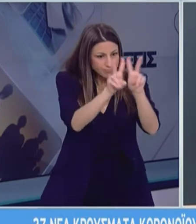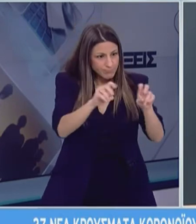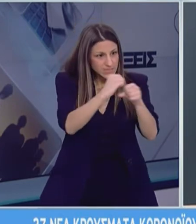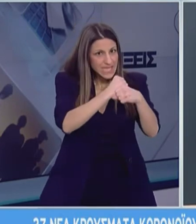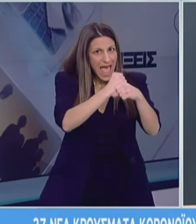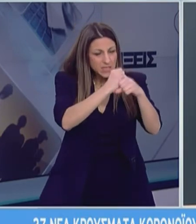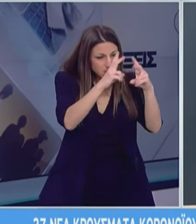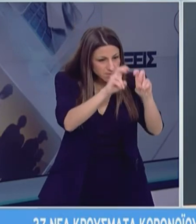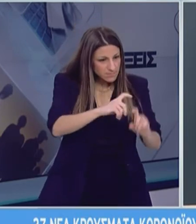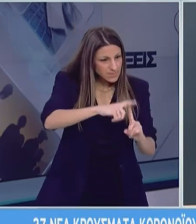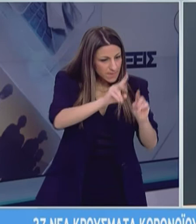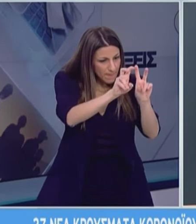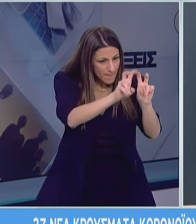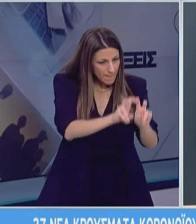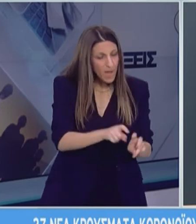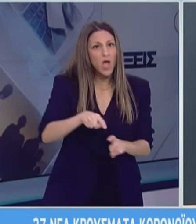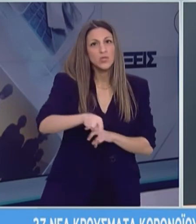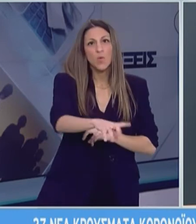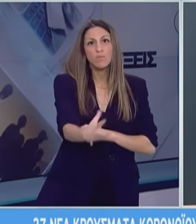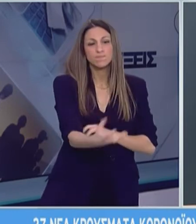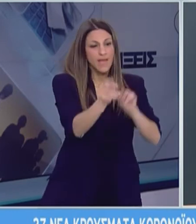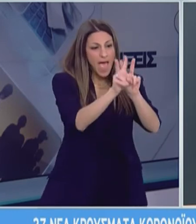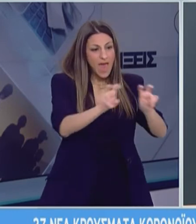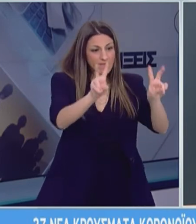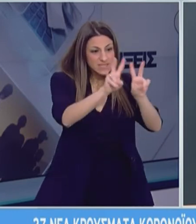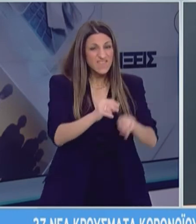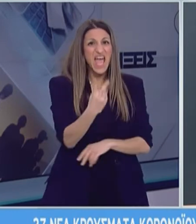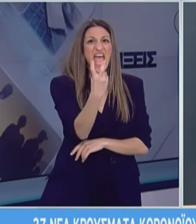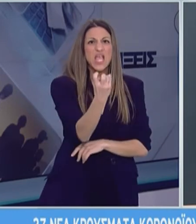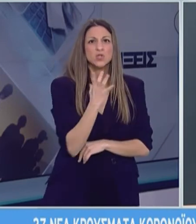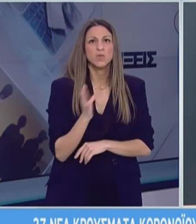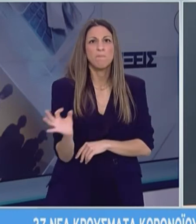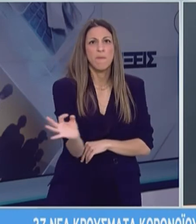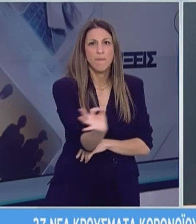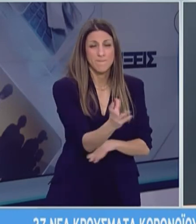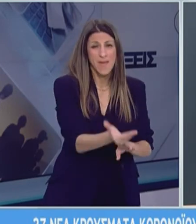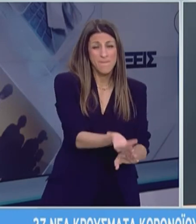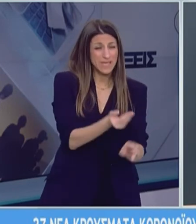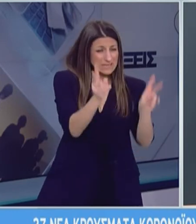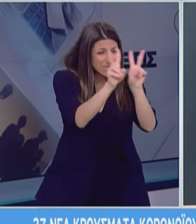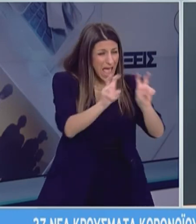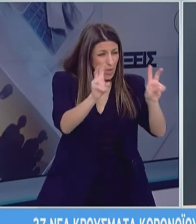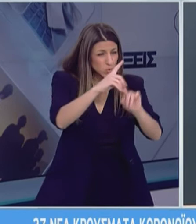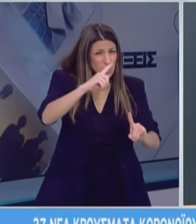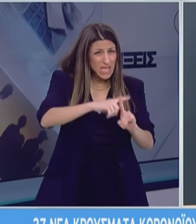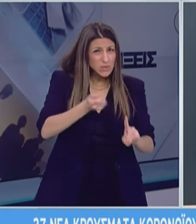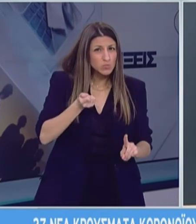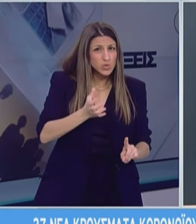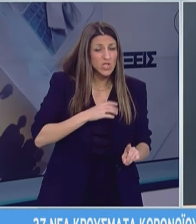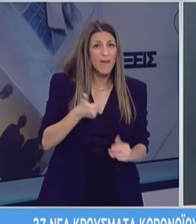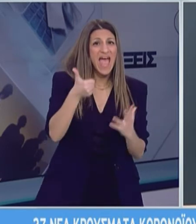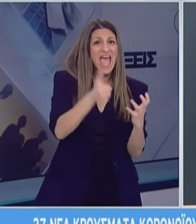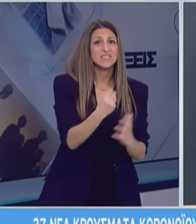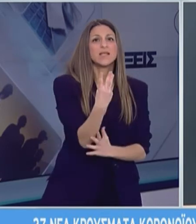η οποία νοσηλεύεται μετά τον τοκετό της στη νοσοκομή των Αθηνών. Κατά την εχνηλάτηση 63 ατόμων στη δομή της Ριτσόνας διαπιστώθηκε ότι 23